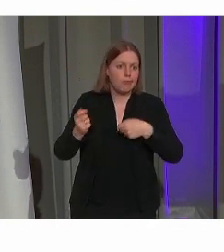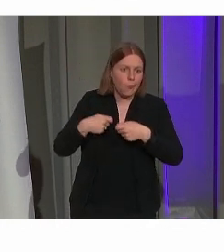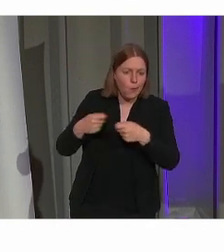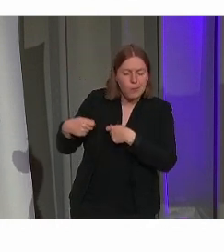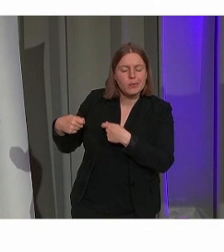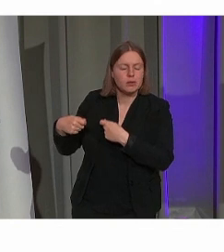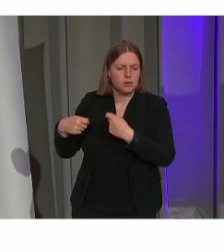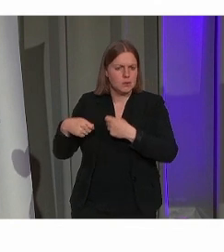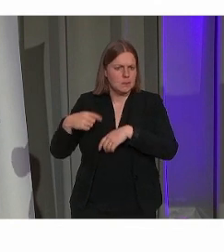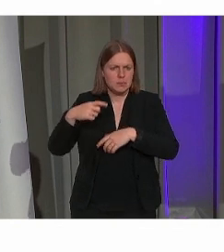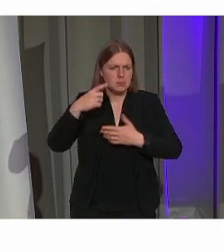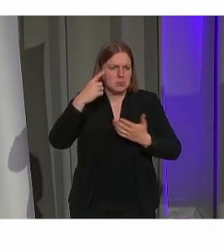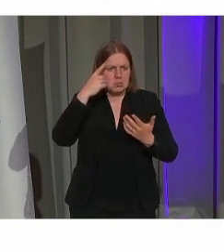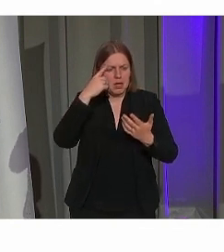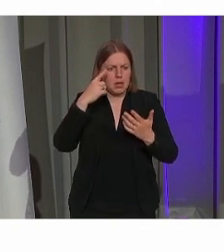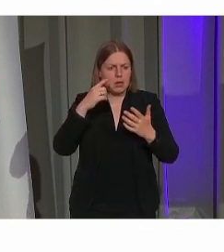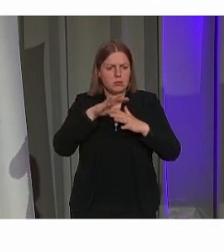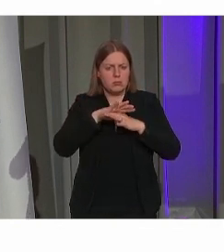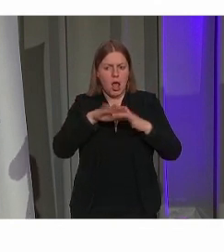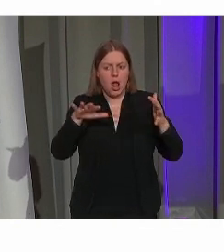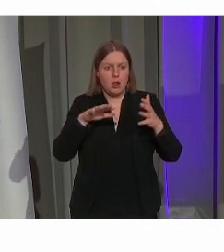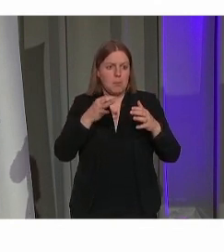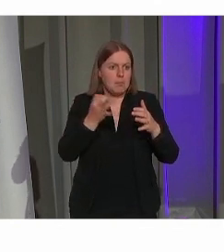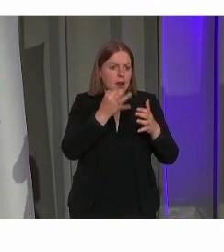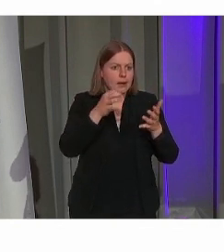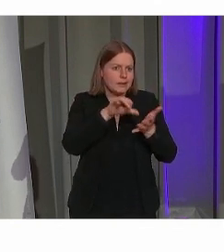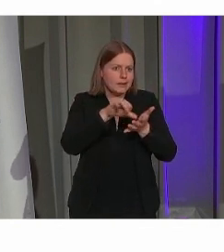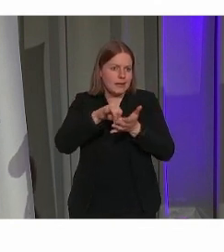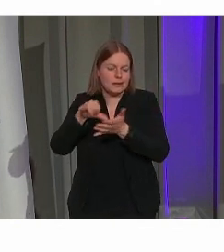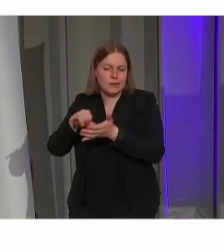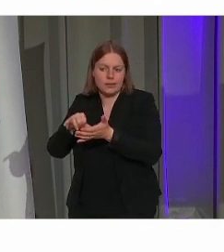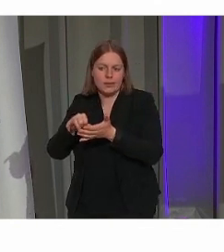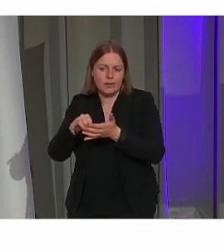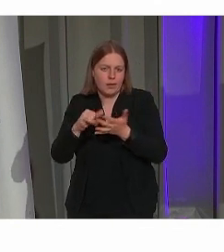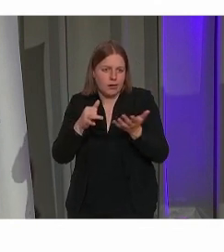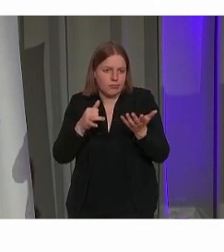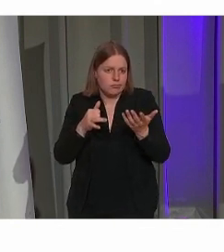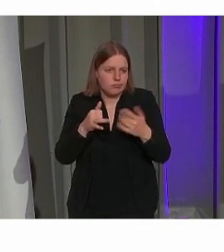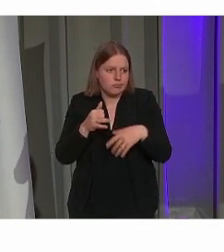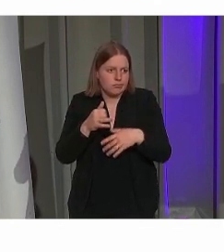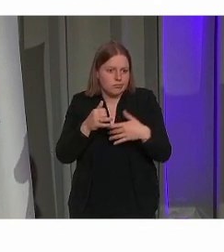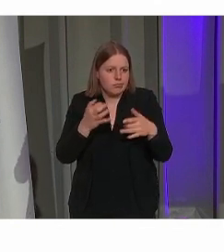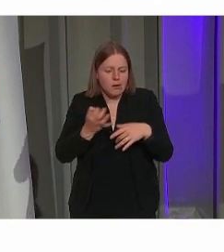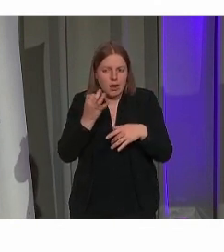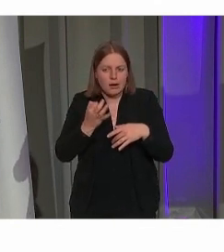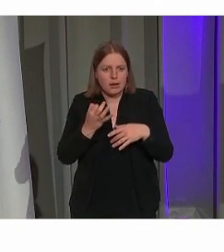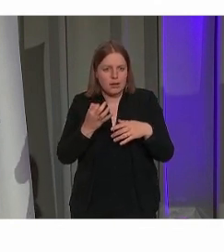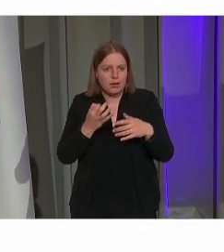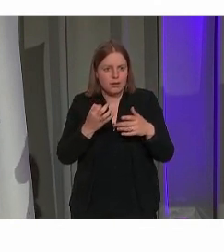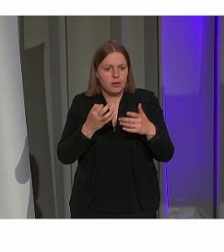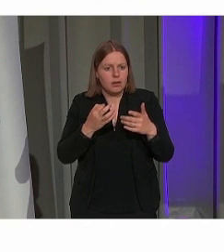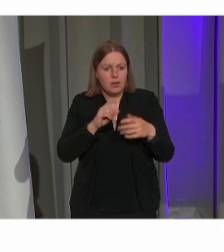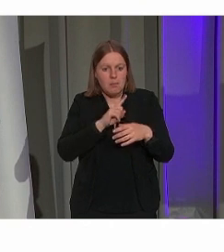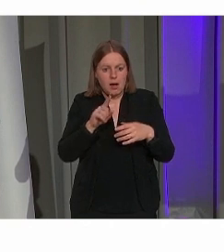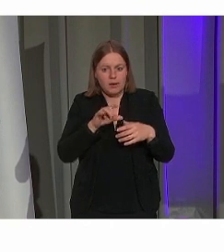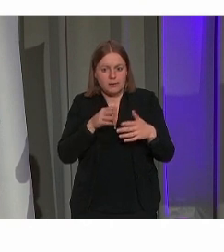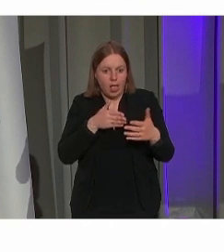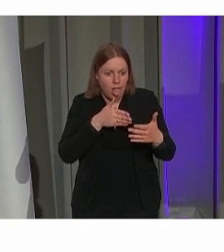dat in elke centrumstad wel het geval is dat de drempel naar horeca en handelspanden